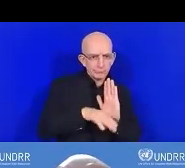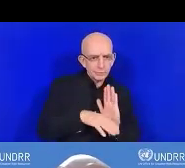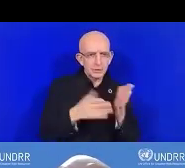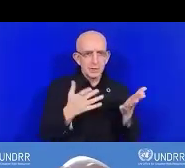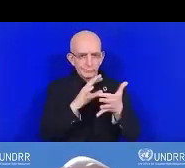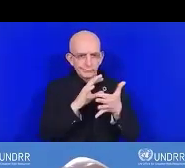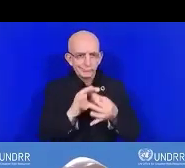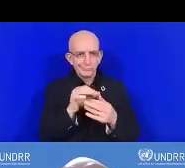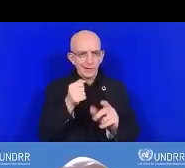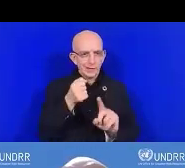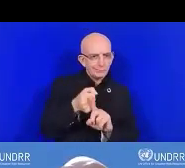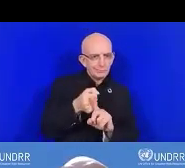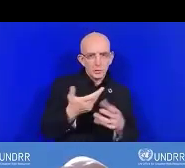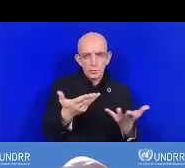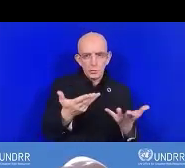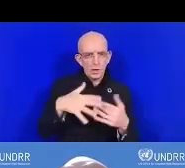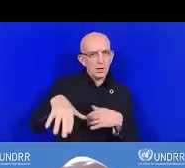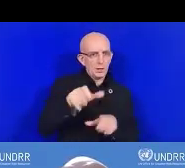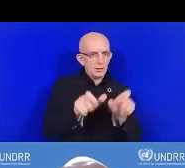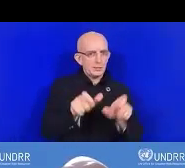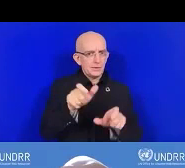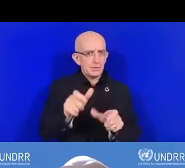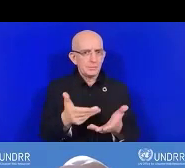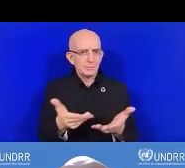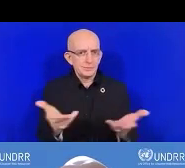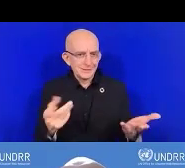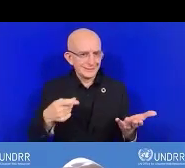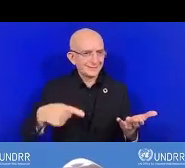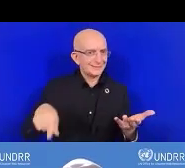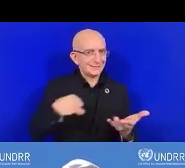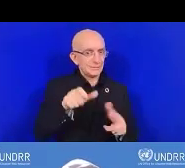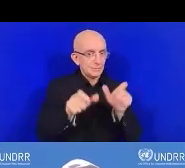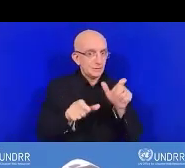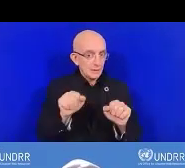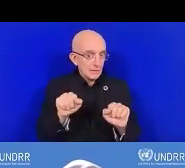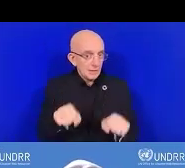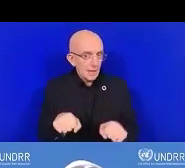Ça parle aussi de la résilience des infrastructures,